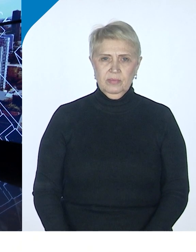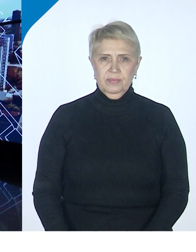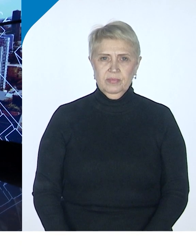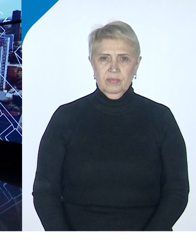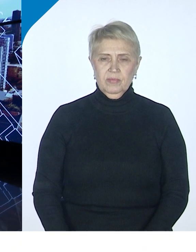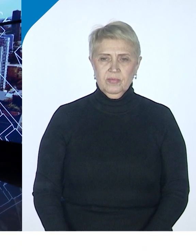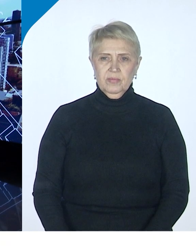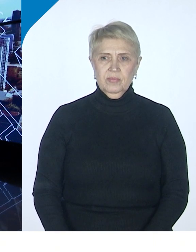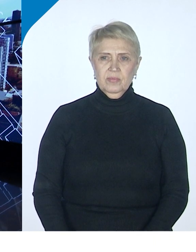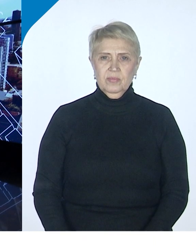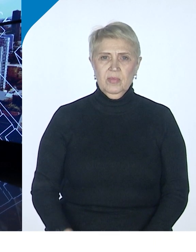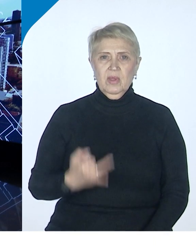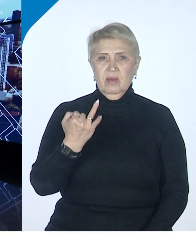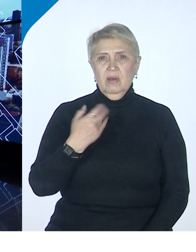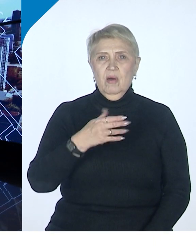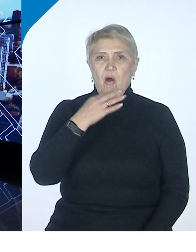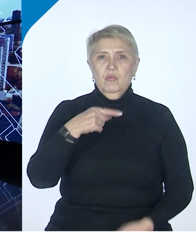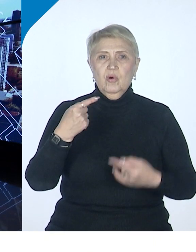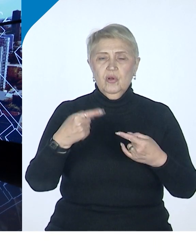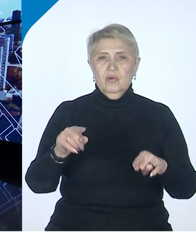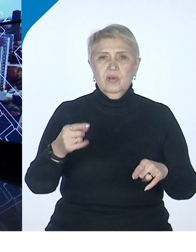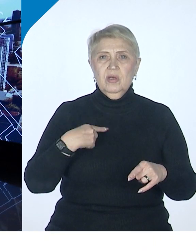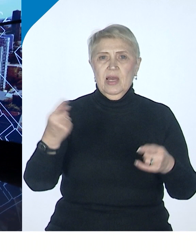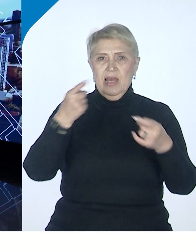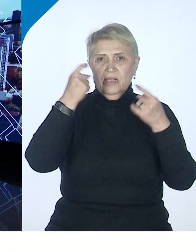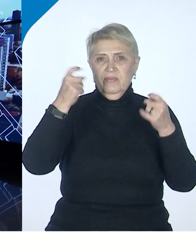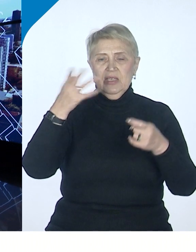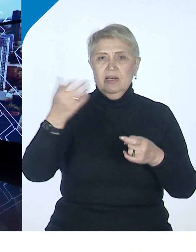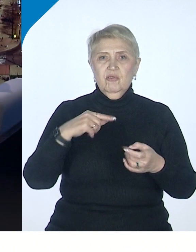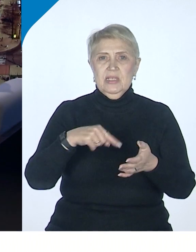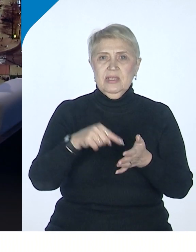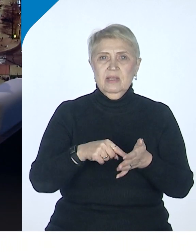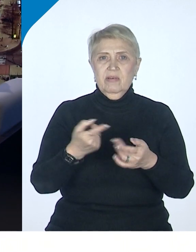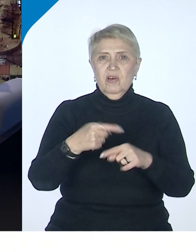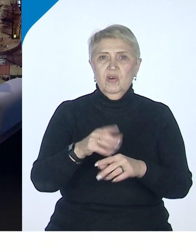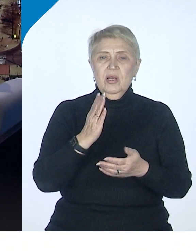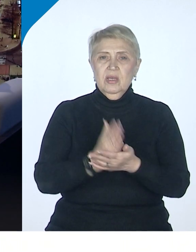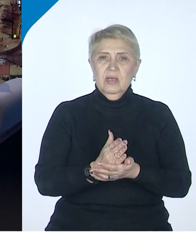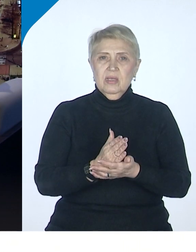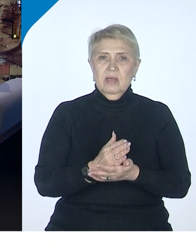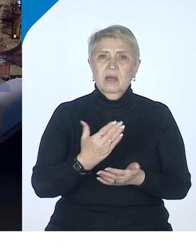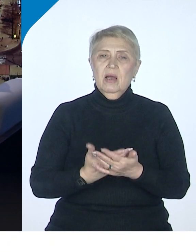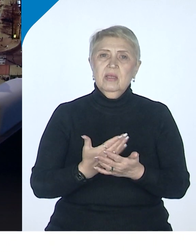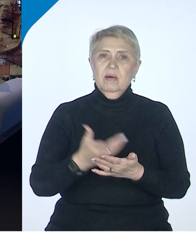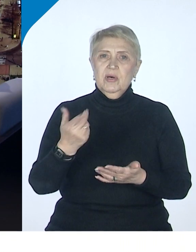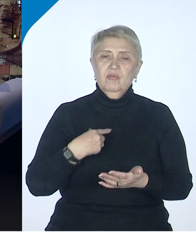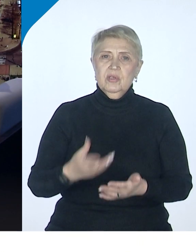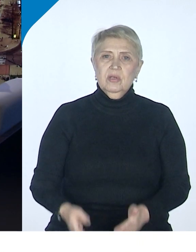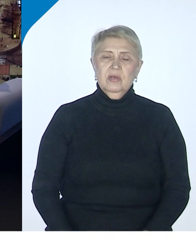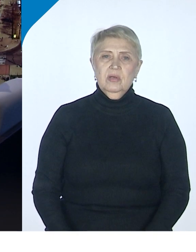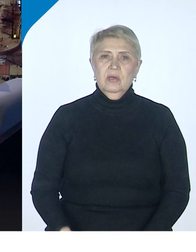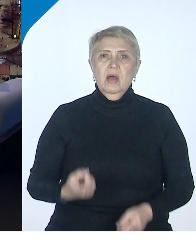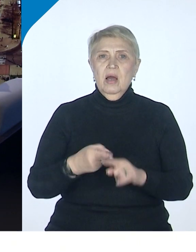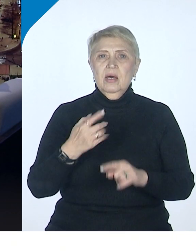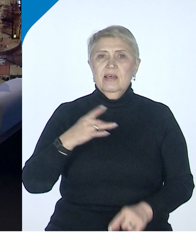Ну, и много других известных центров, которые уже есть, хотя бы с точки зрения того, что